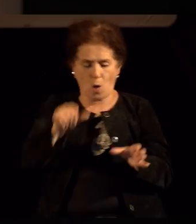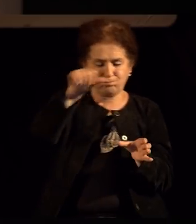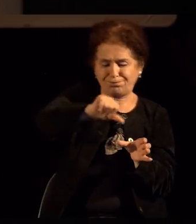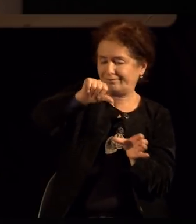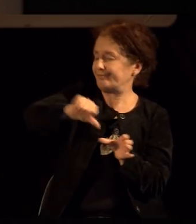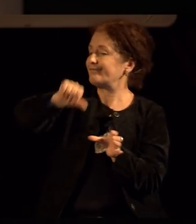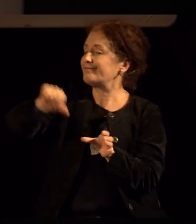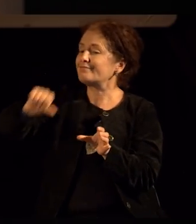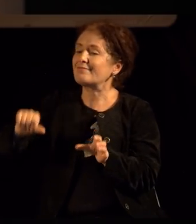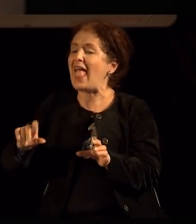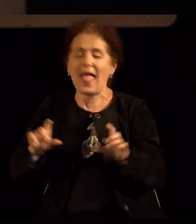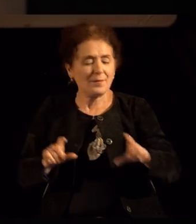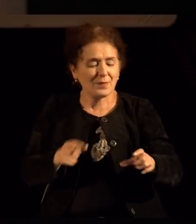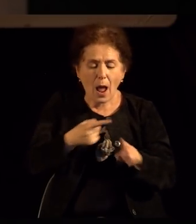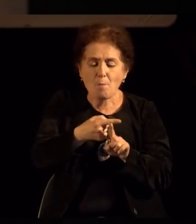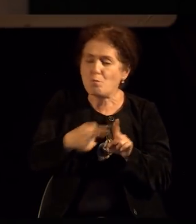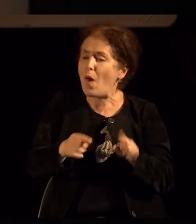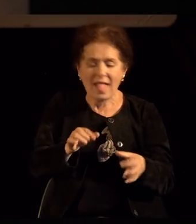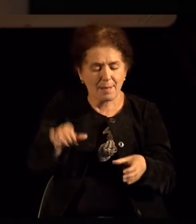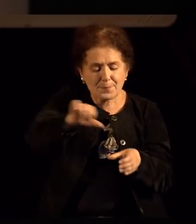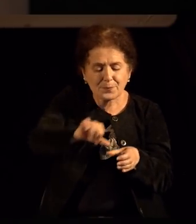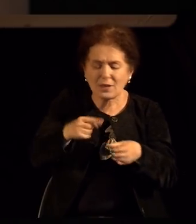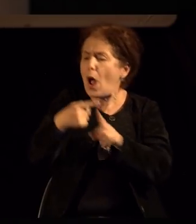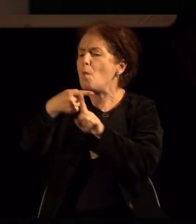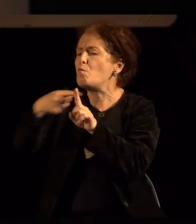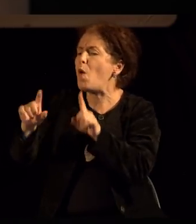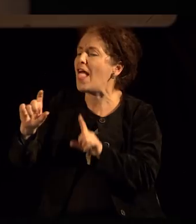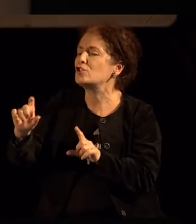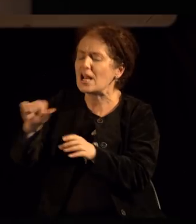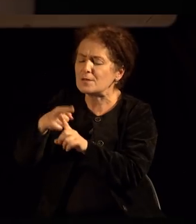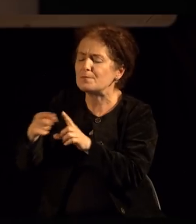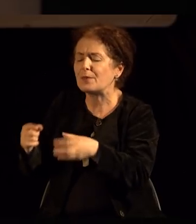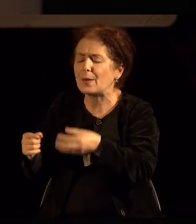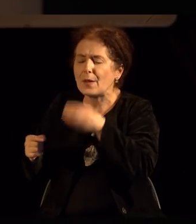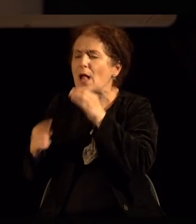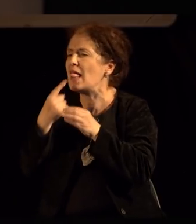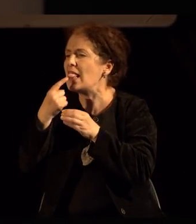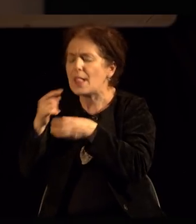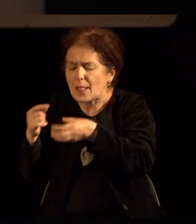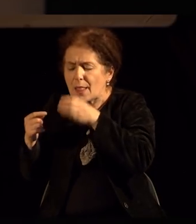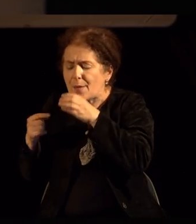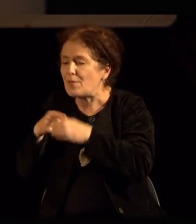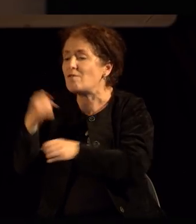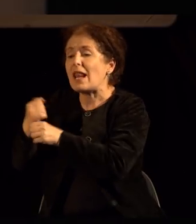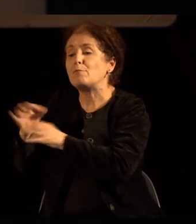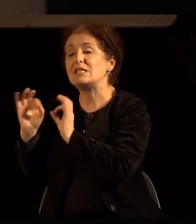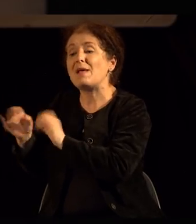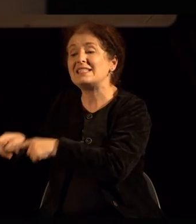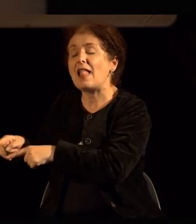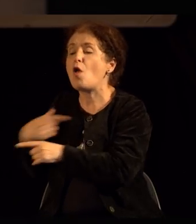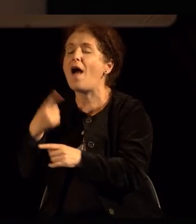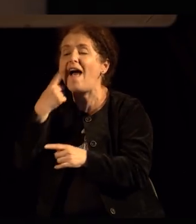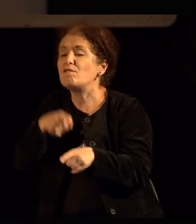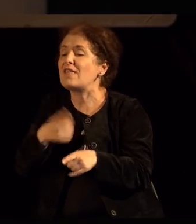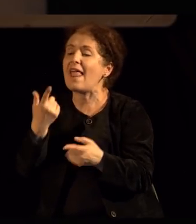Или зима една чаша и до половина на полнето и го става овде ка на непчето јазикот и видите,